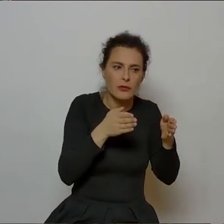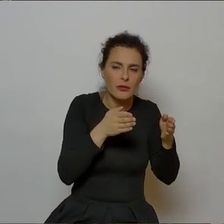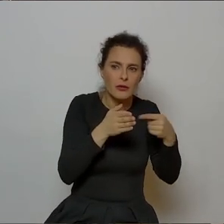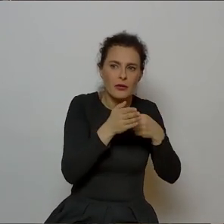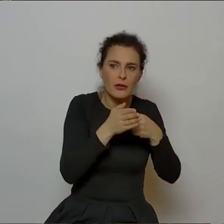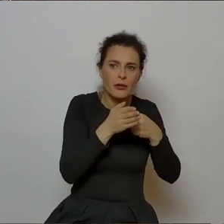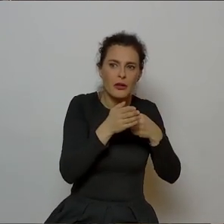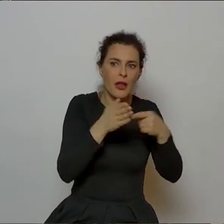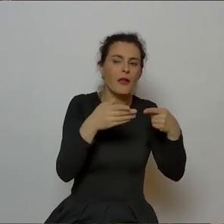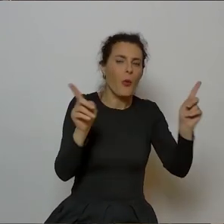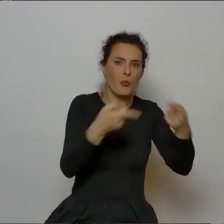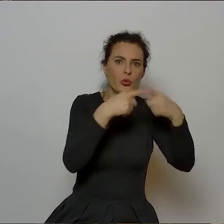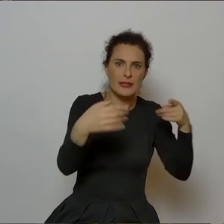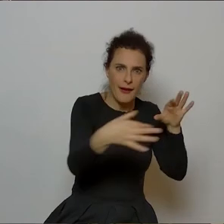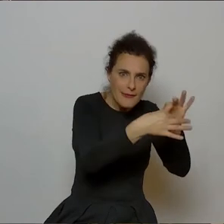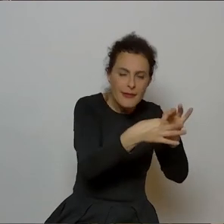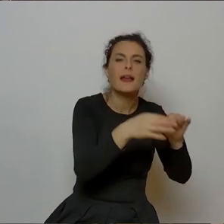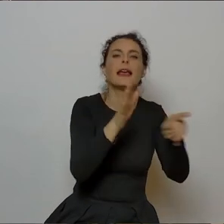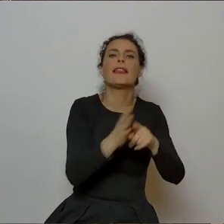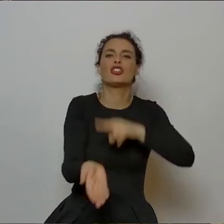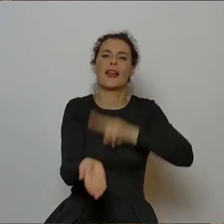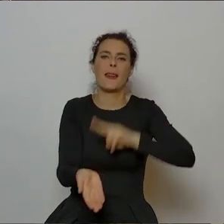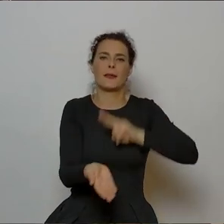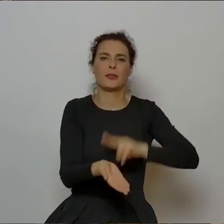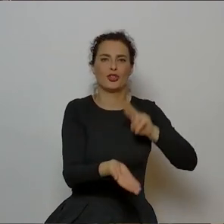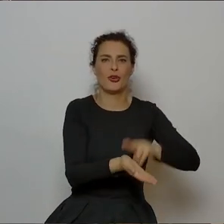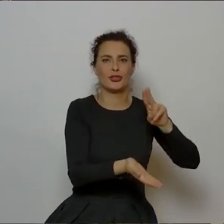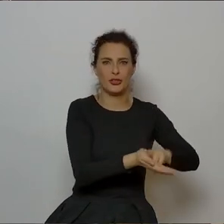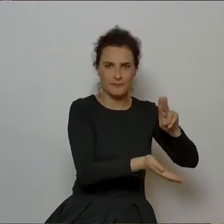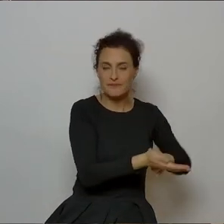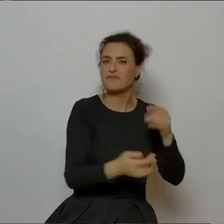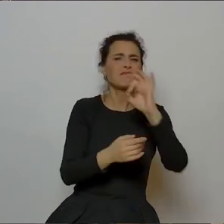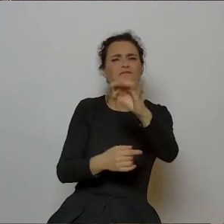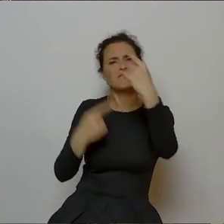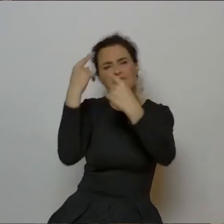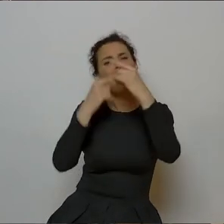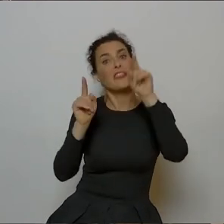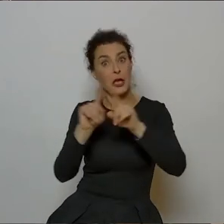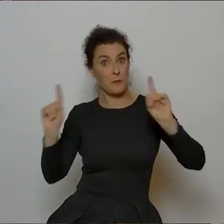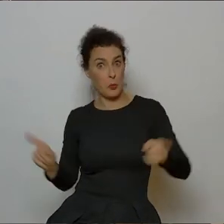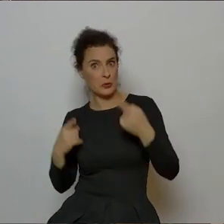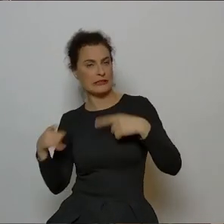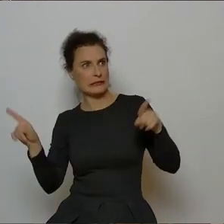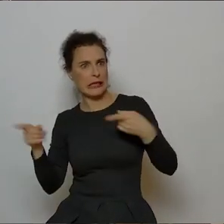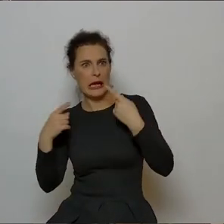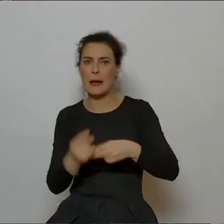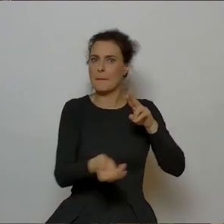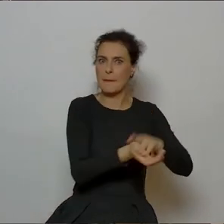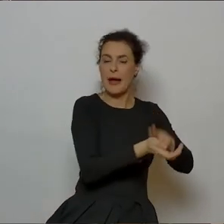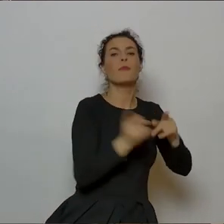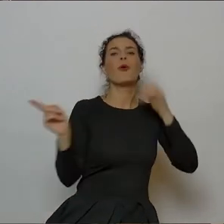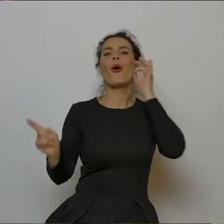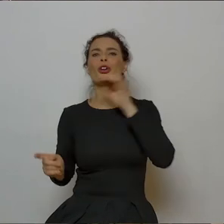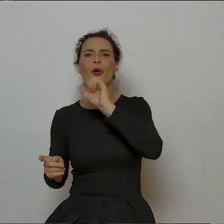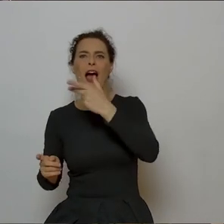No i o rytmiczność chciałem zapytać też z pana punktu widzenia jako muzyka, bo tu nas pani Joanna